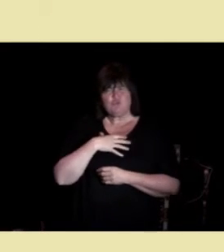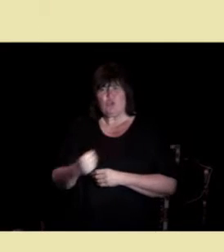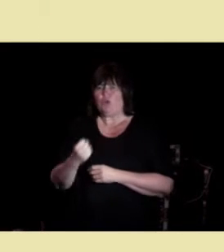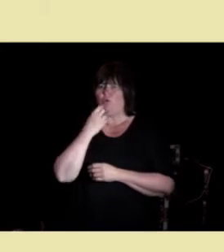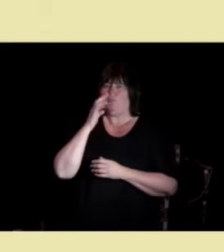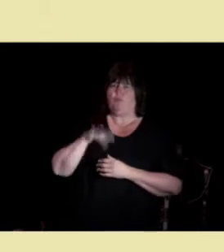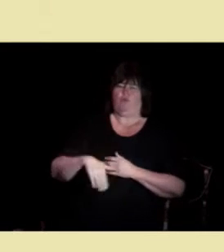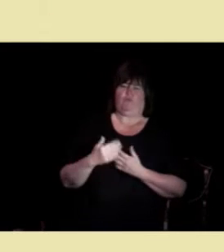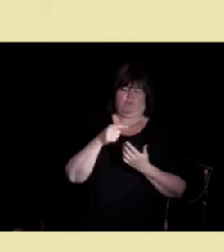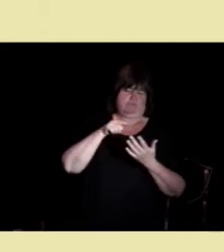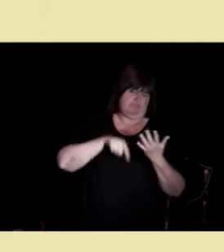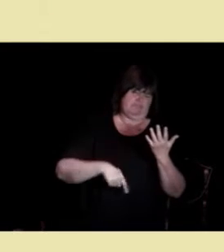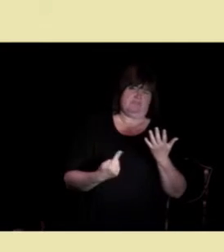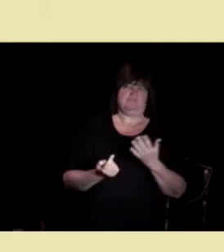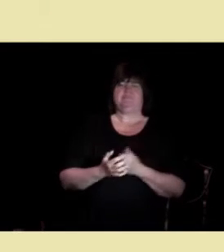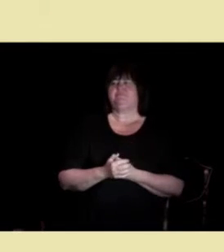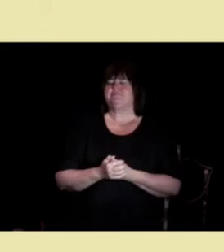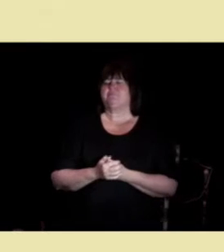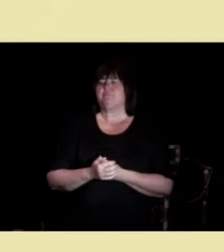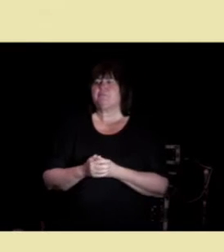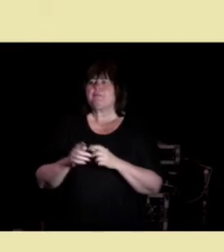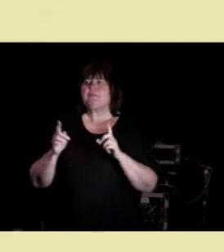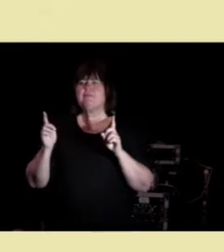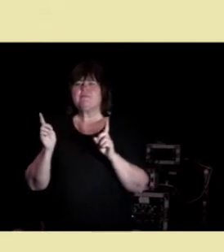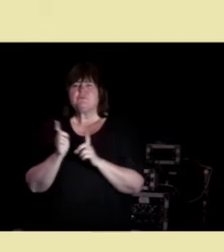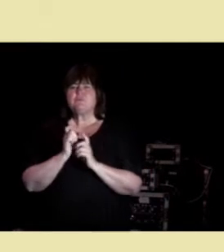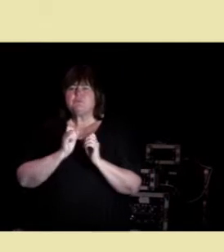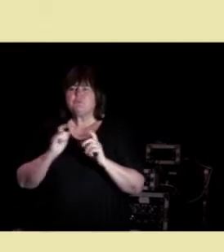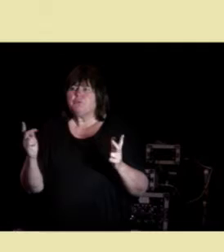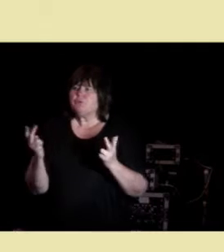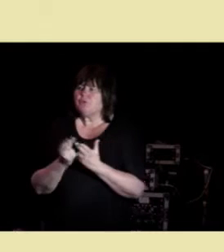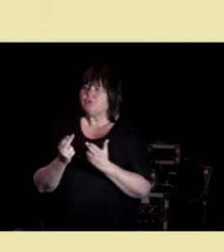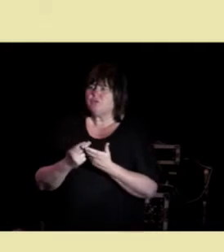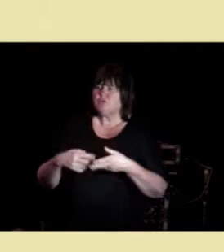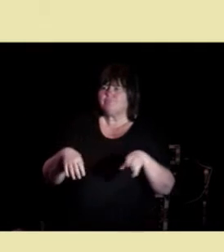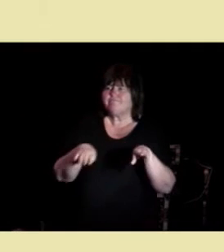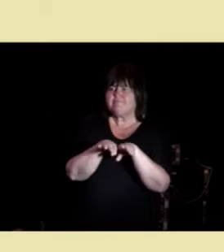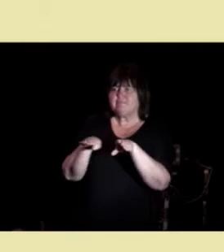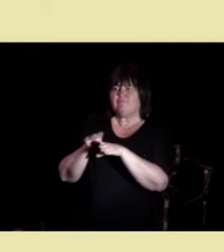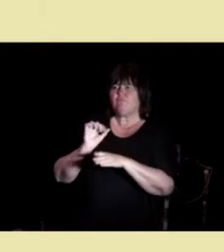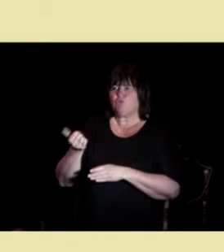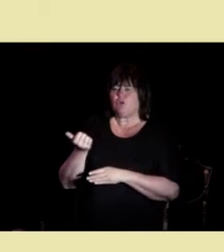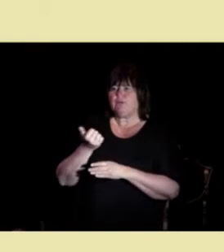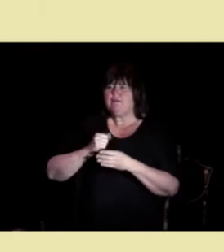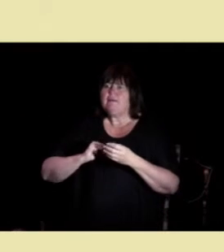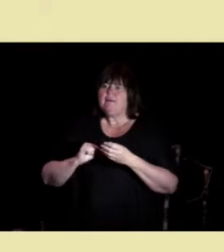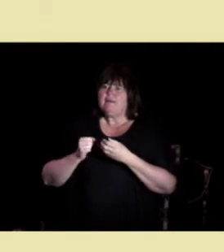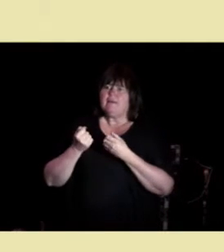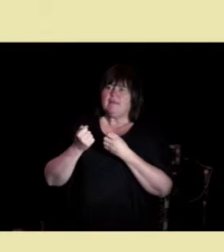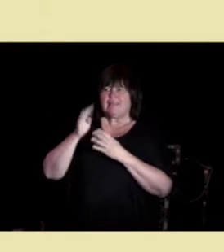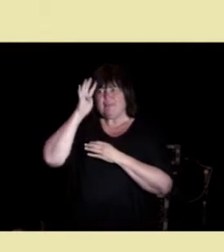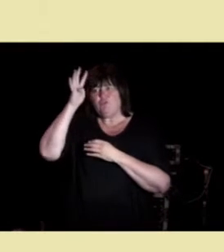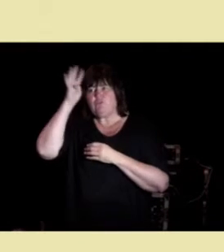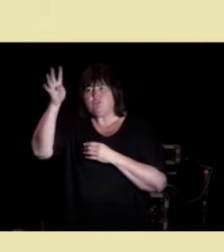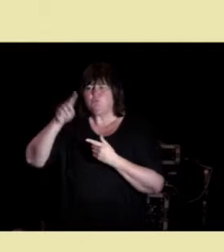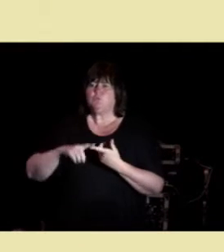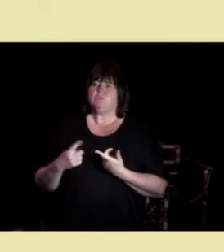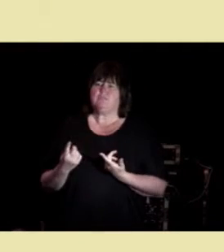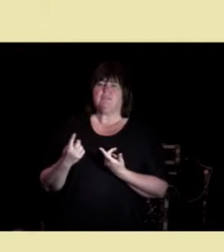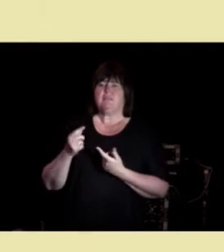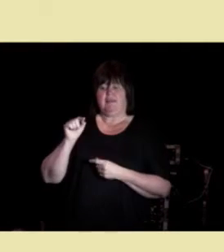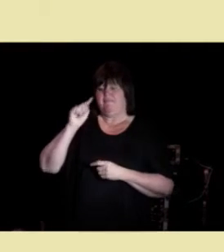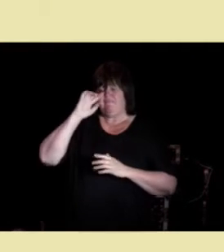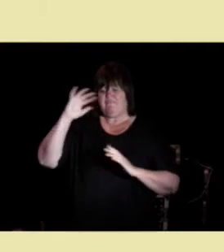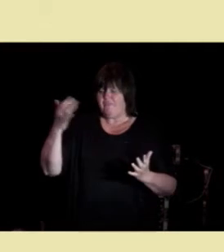ut noen ting. En sånn kultur legger også til rette for innovasjon. Vi vet ikke hvordan dette